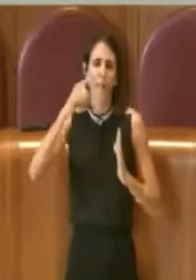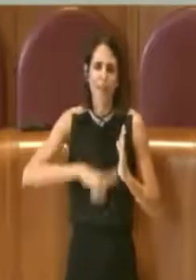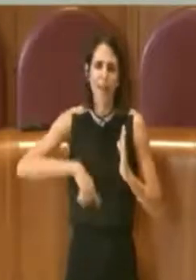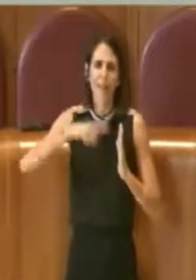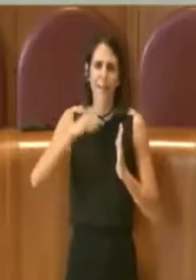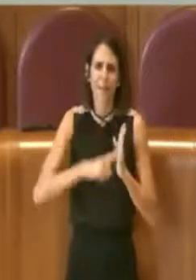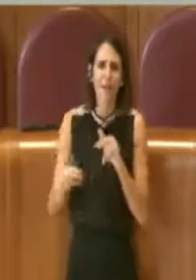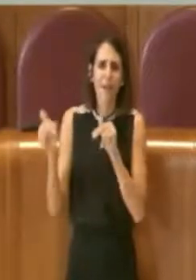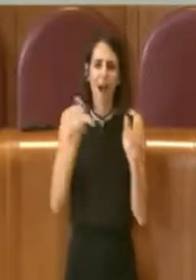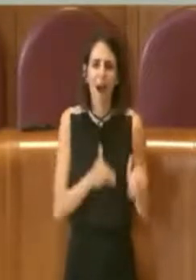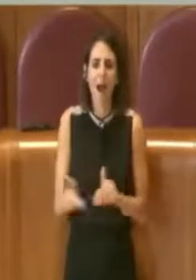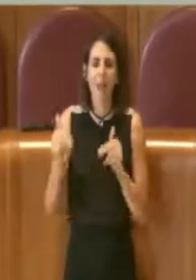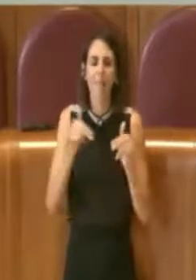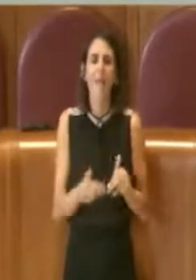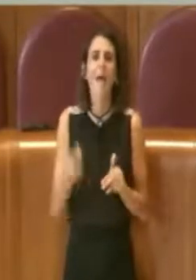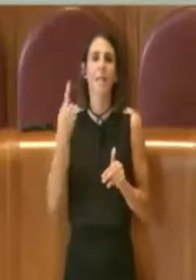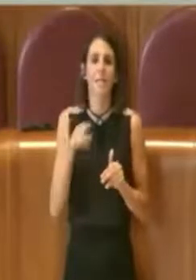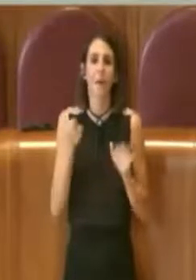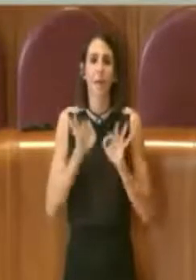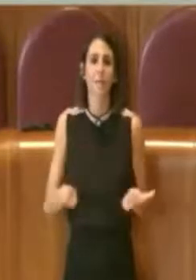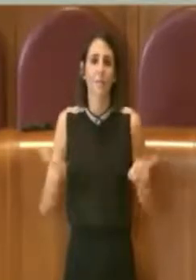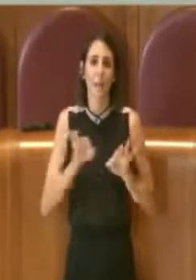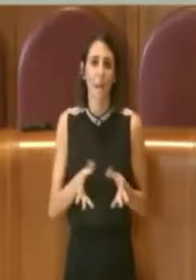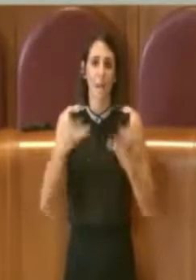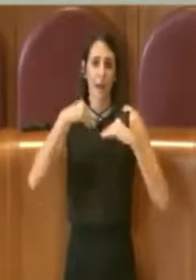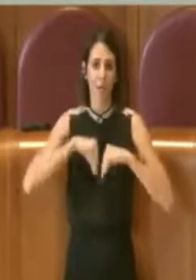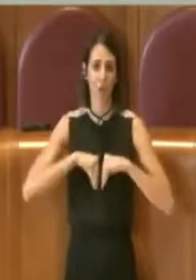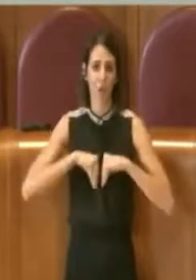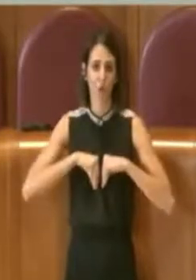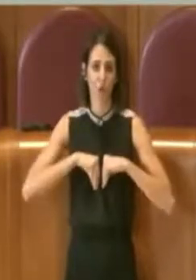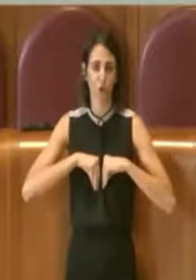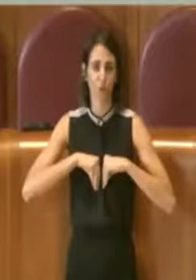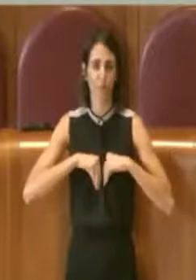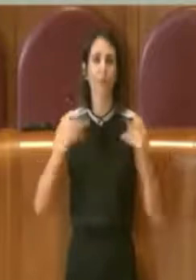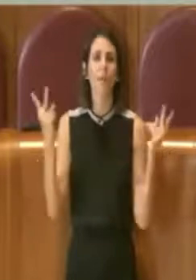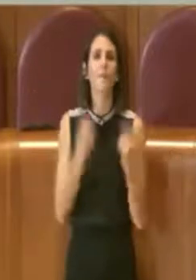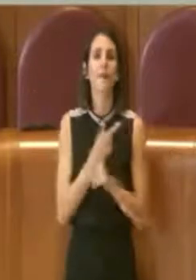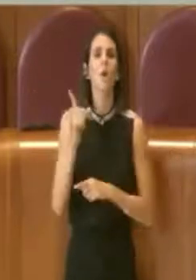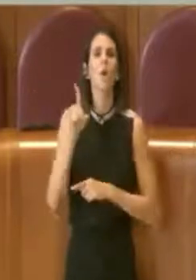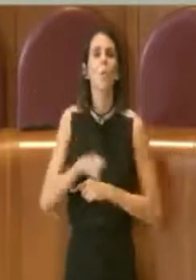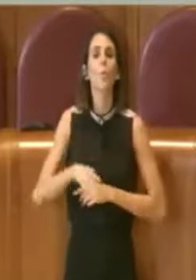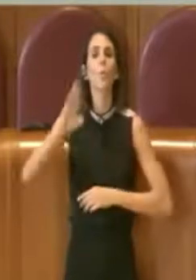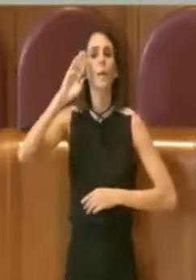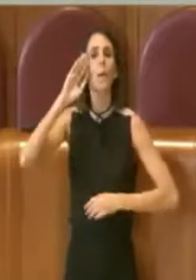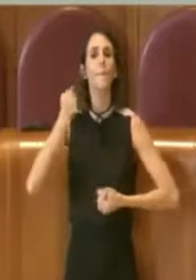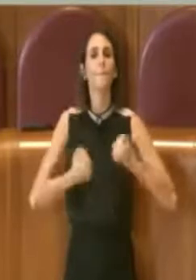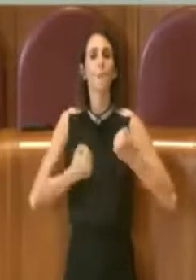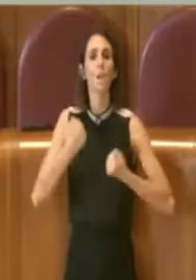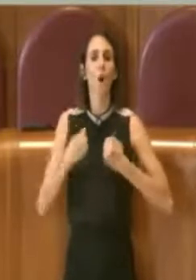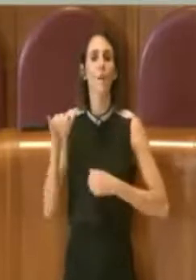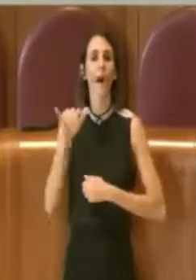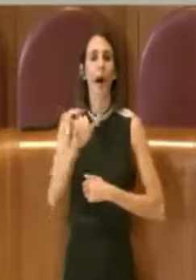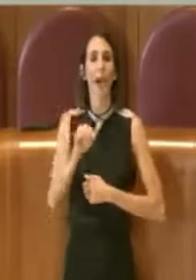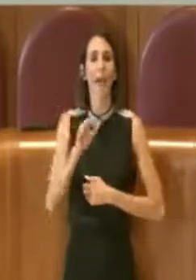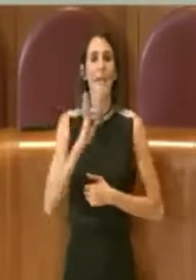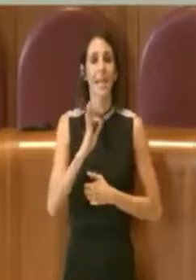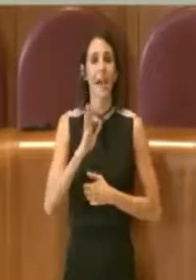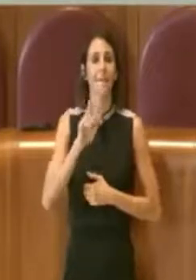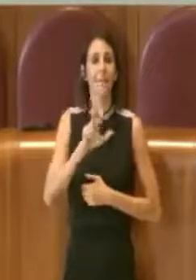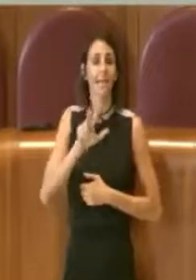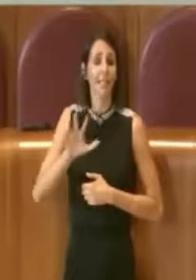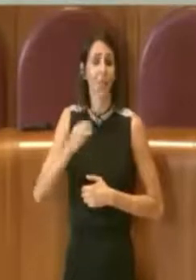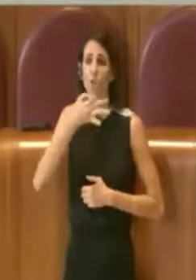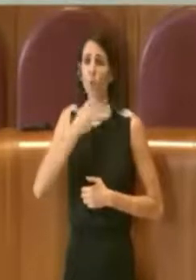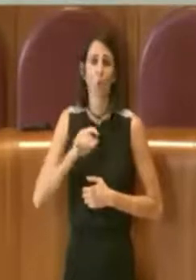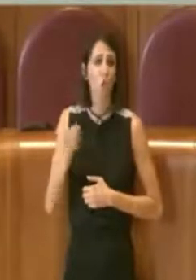per poter essere usato adeguatamente così pure i piloti degli F35 non sanno pilotare un